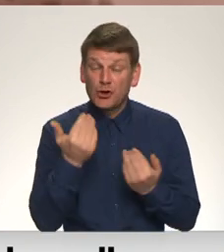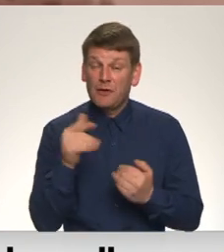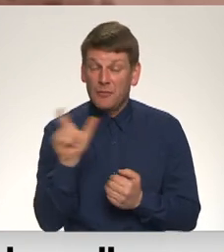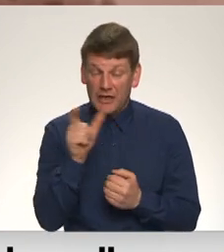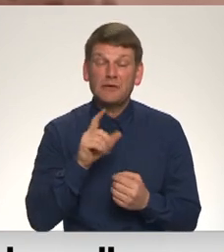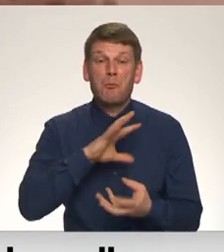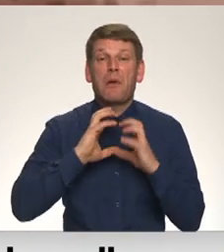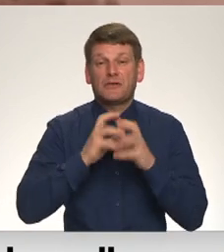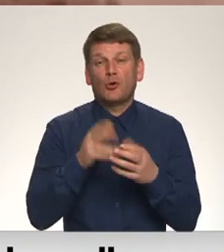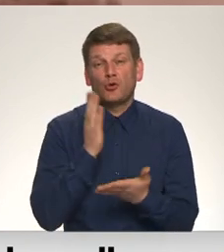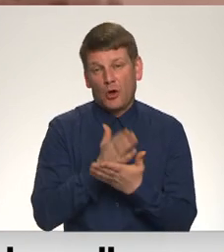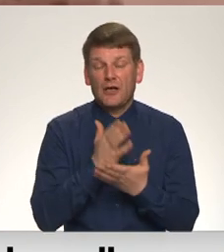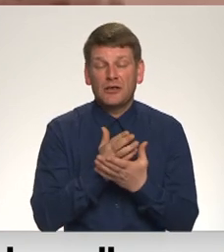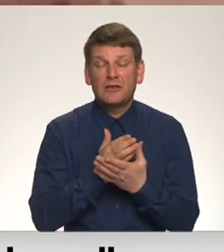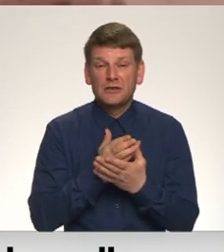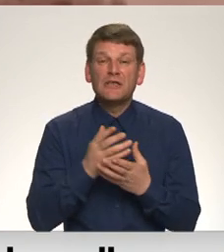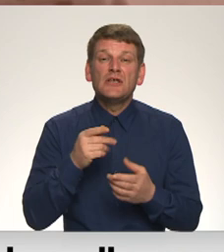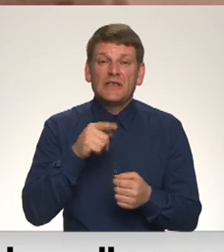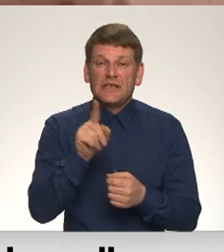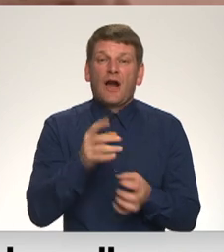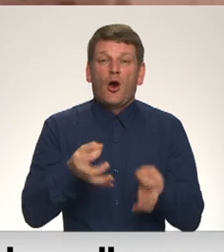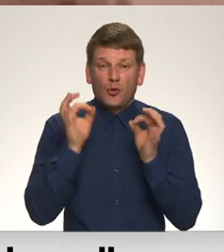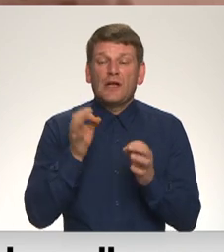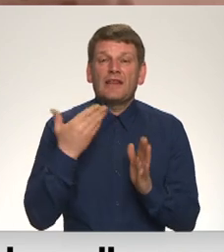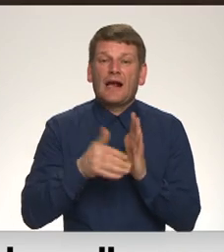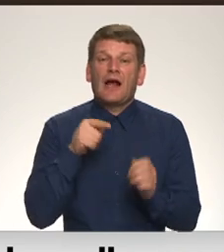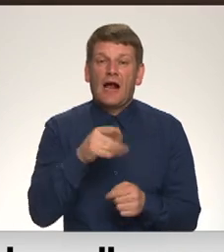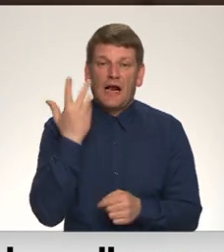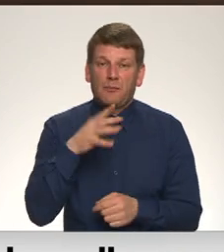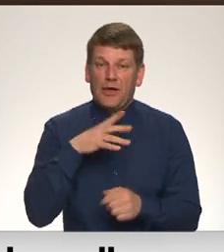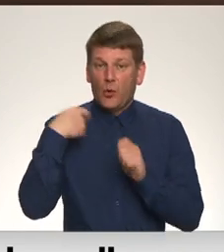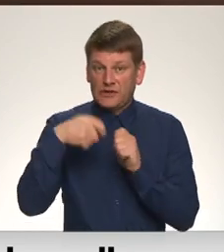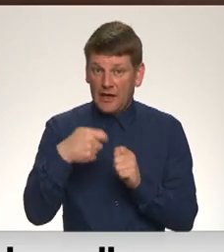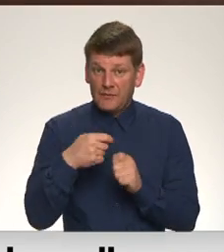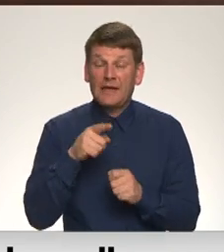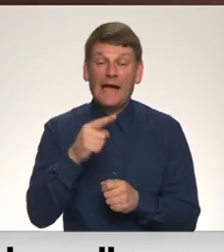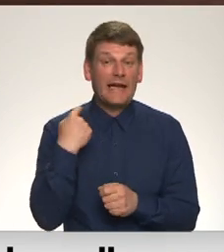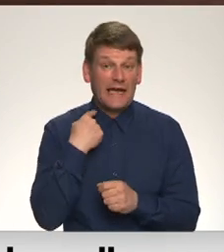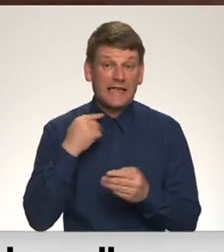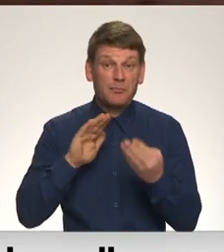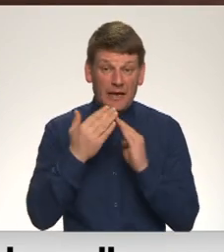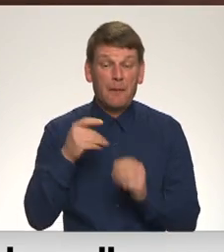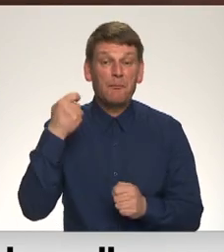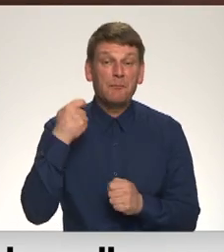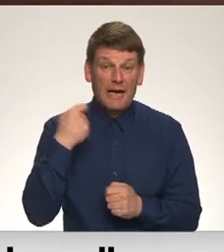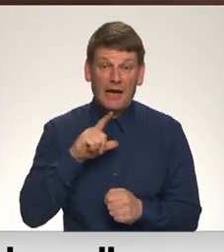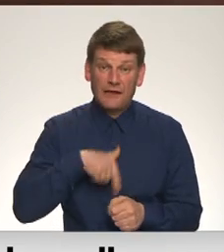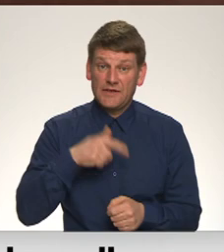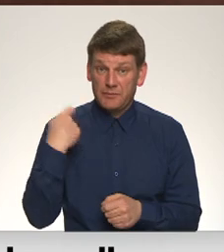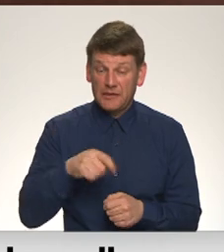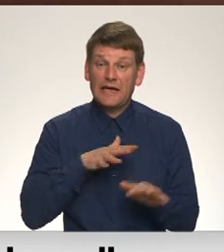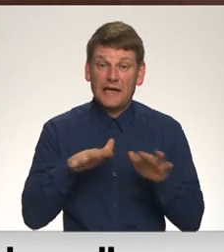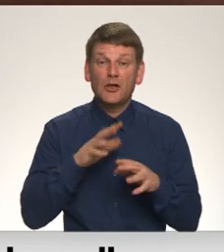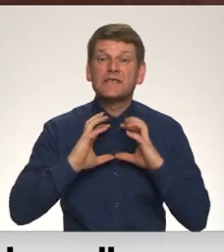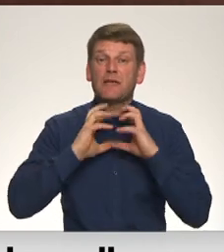kontekstā tā iespējams ir aktuālāka nekā savas uzņemšanas laikā. Un, savukārt, Rīgas pilī, prezidents Engins Levits šodien rīkoja